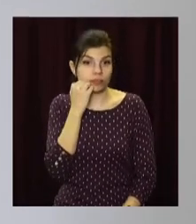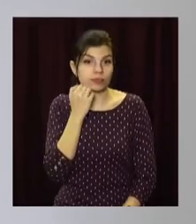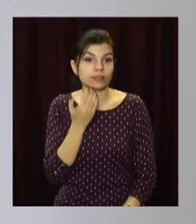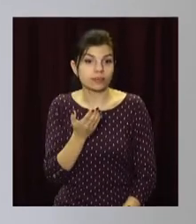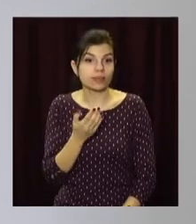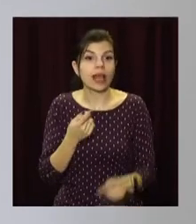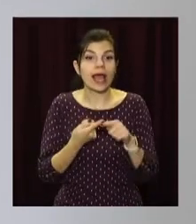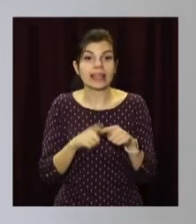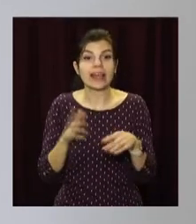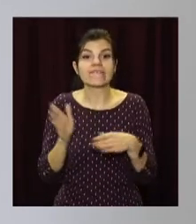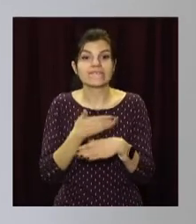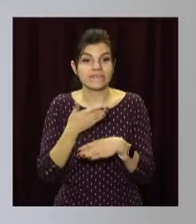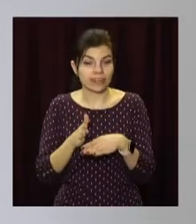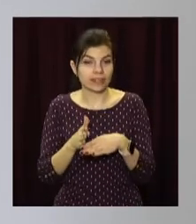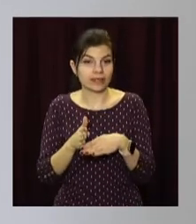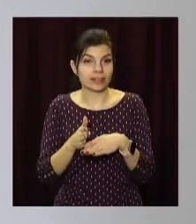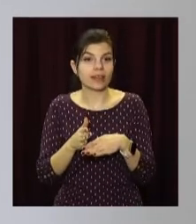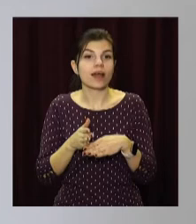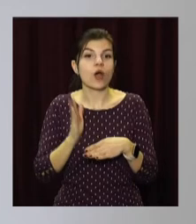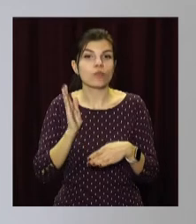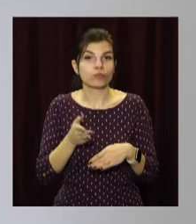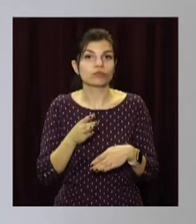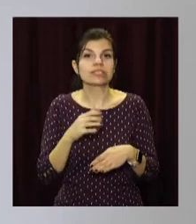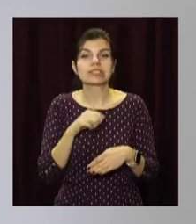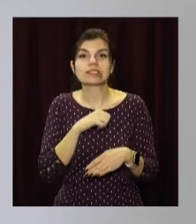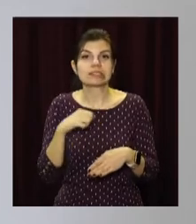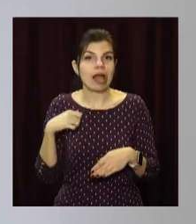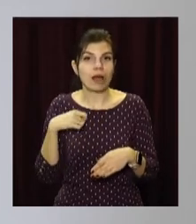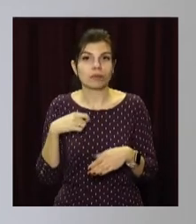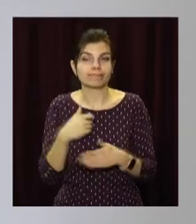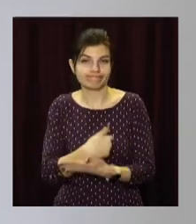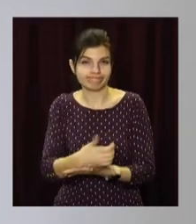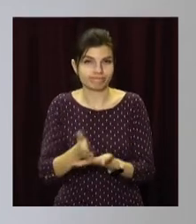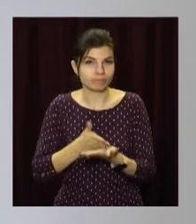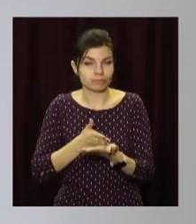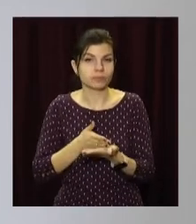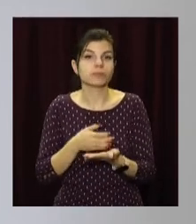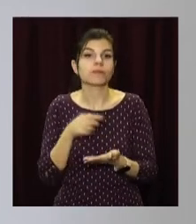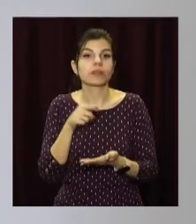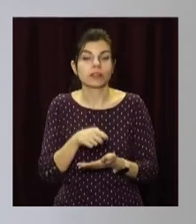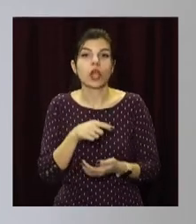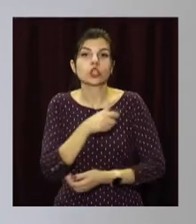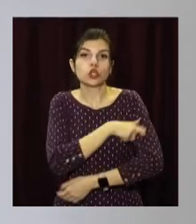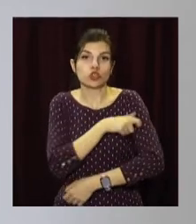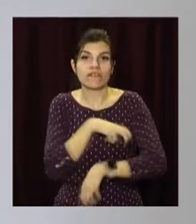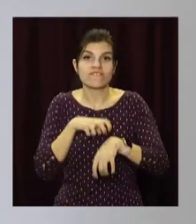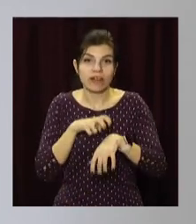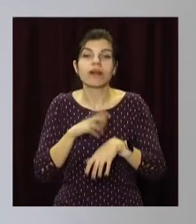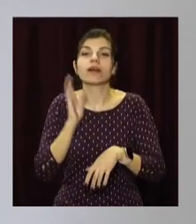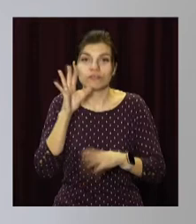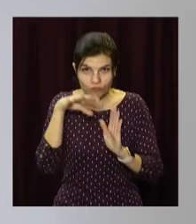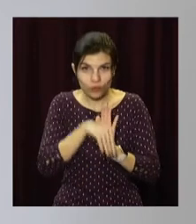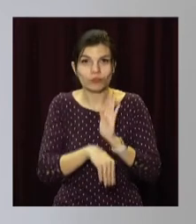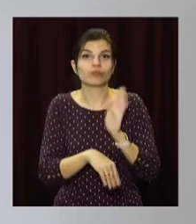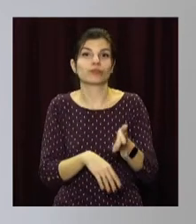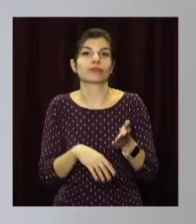сучасний європейського виробника на два робочих місця. Буде поставлений також апарат ультразвукової